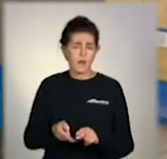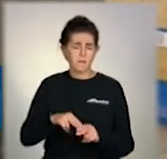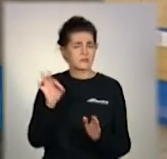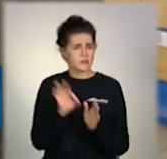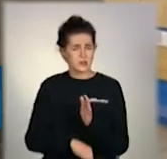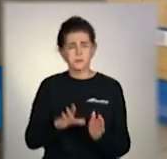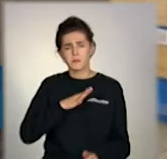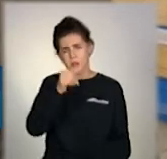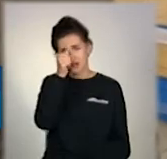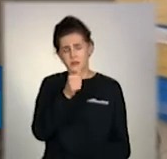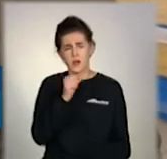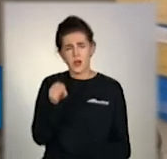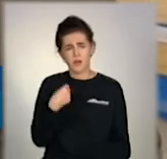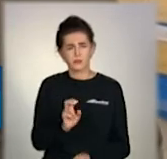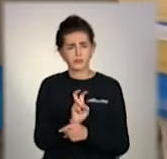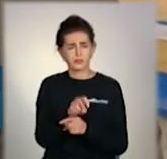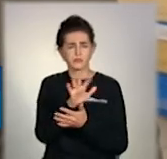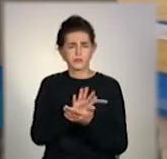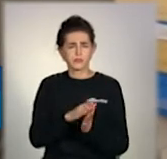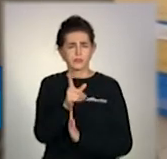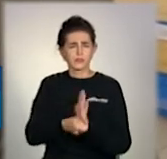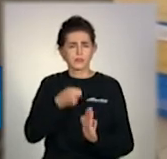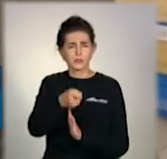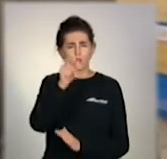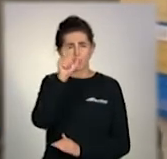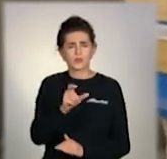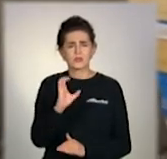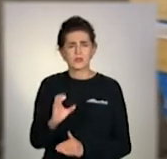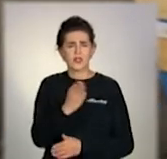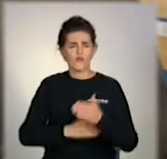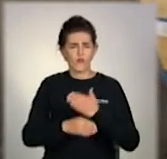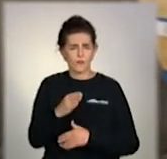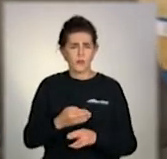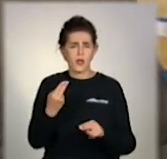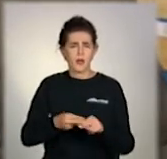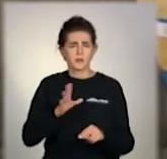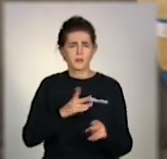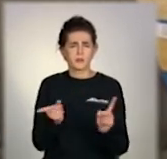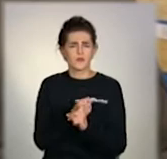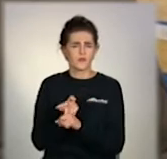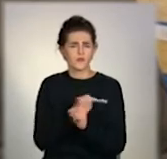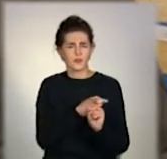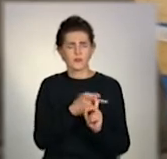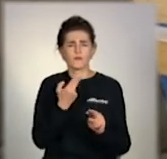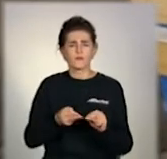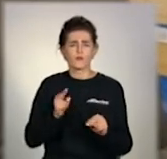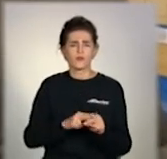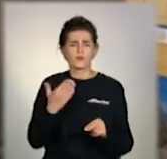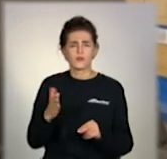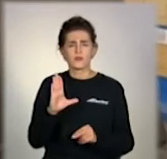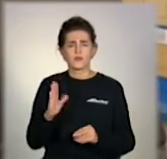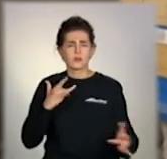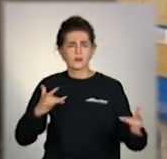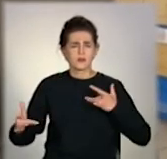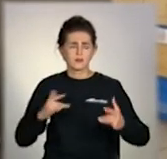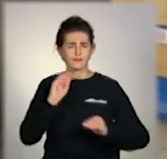в августі, нам дали заявку на людину з інвалідністю. Вона була зв'язана в театрі